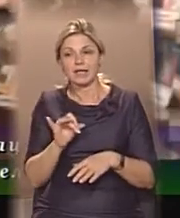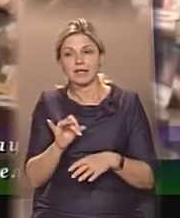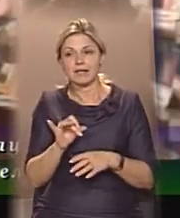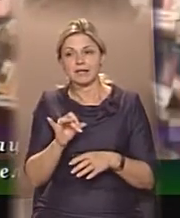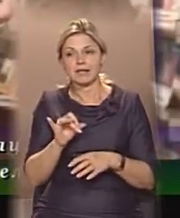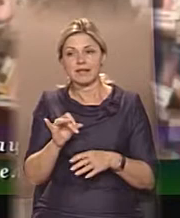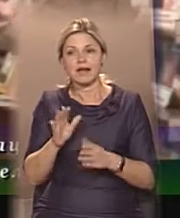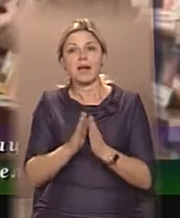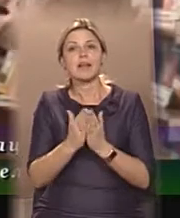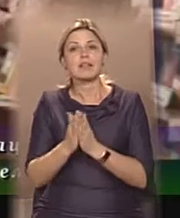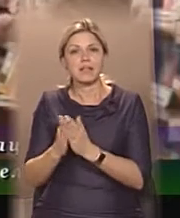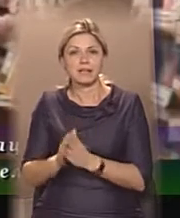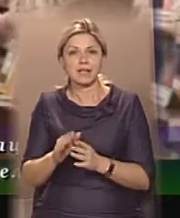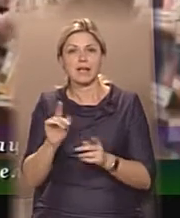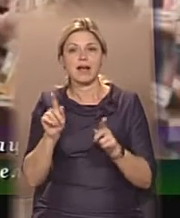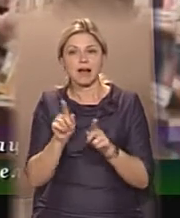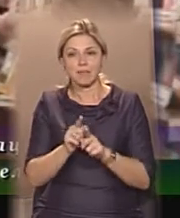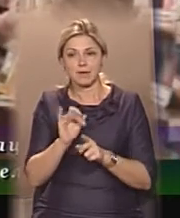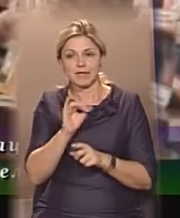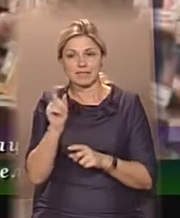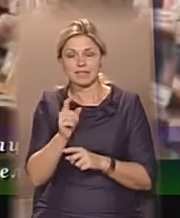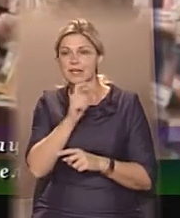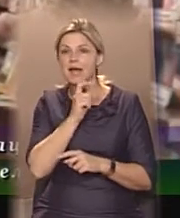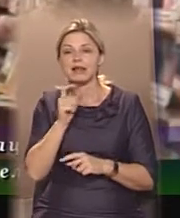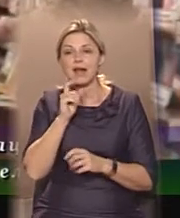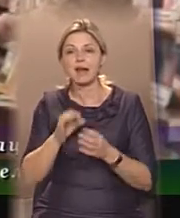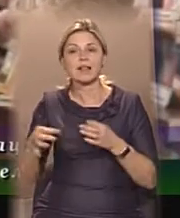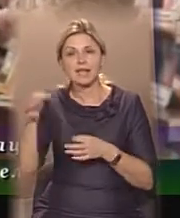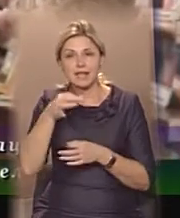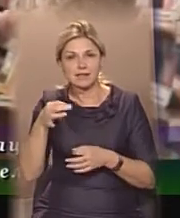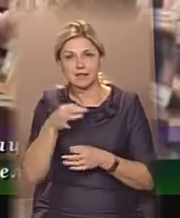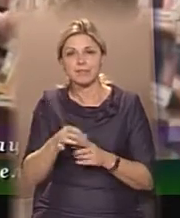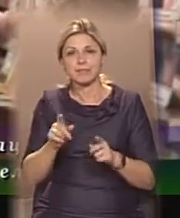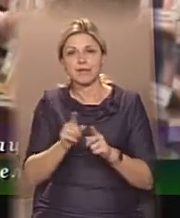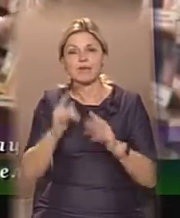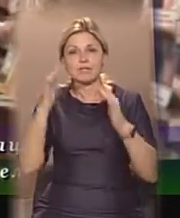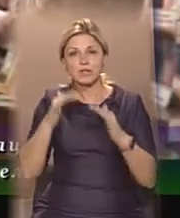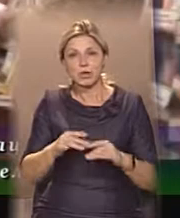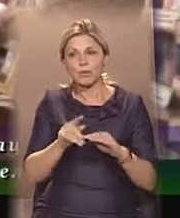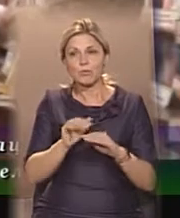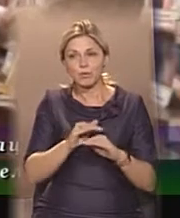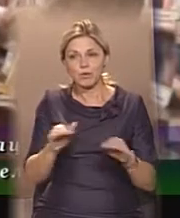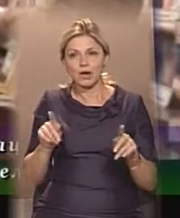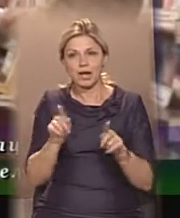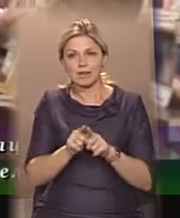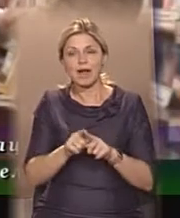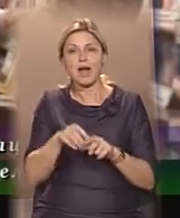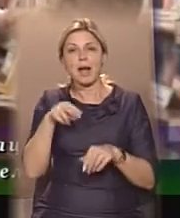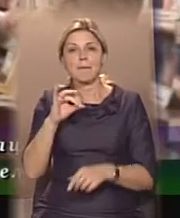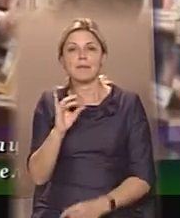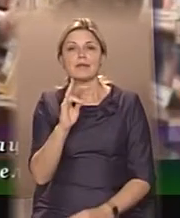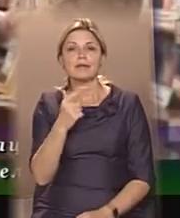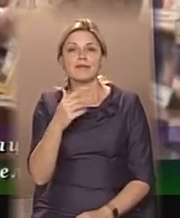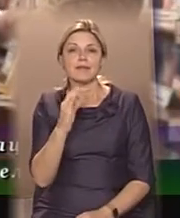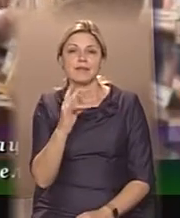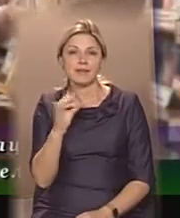не мов би з Антарктиди. Снігу і мокрі, наче ті пінгів'їни. А